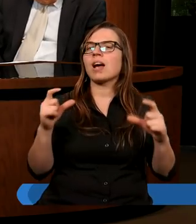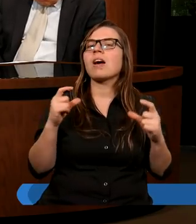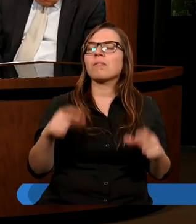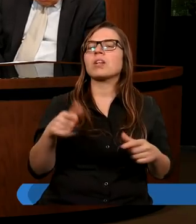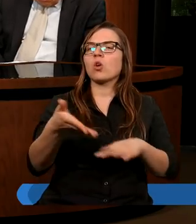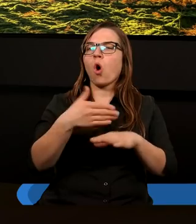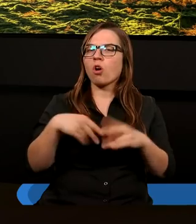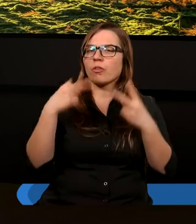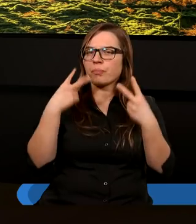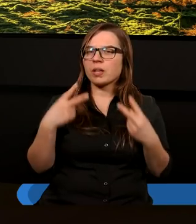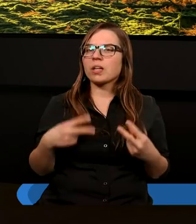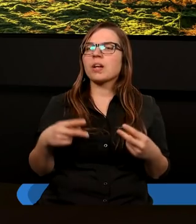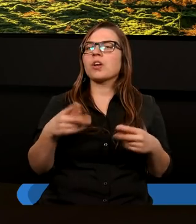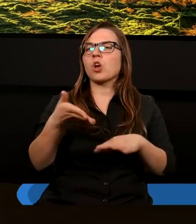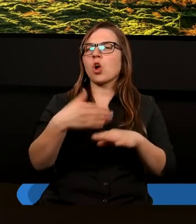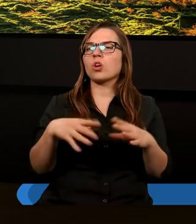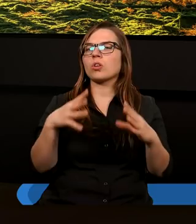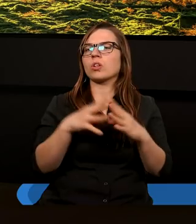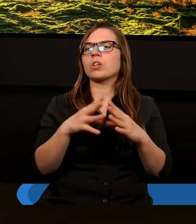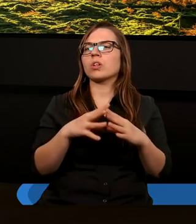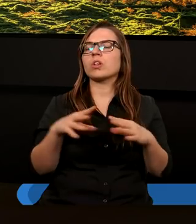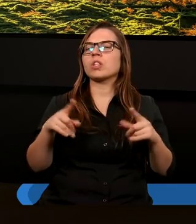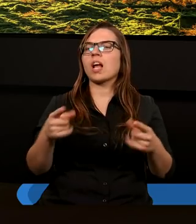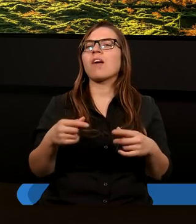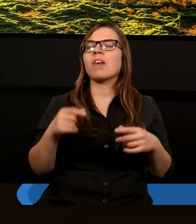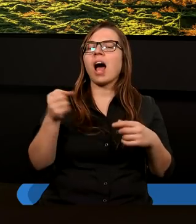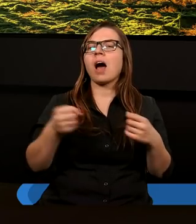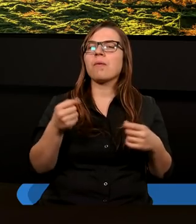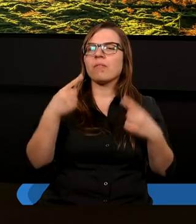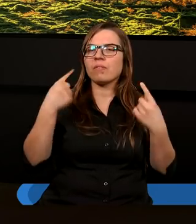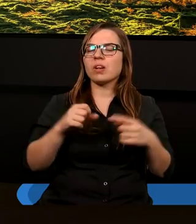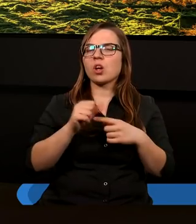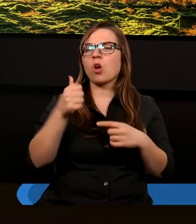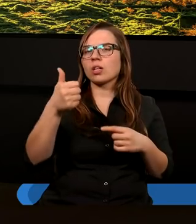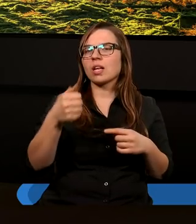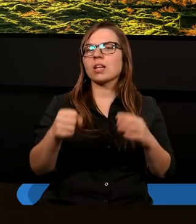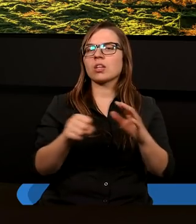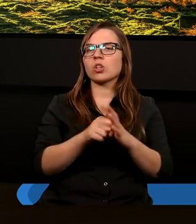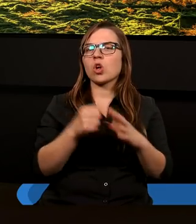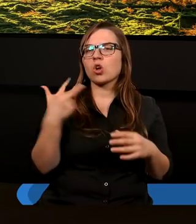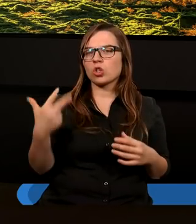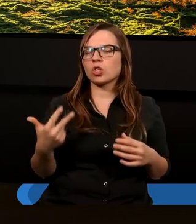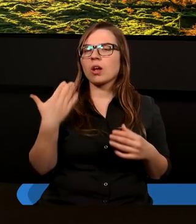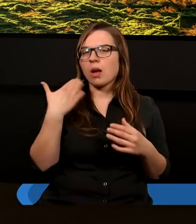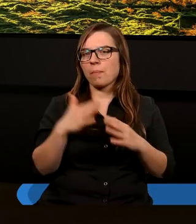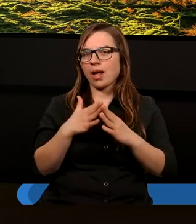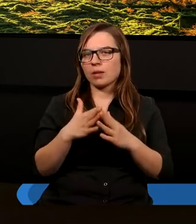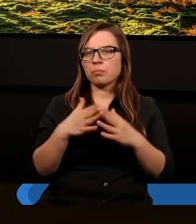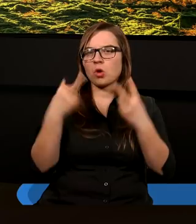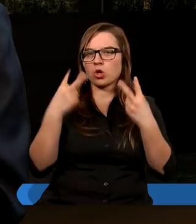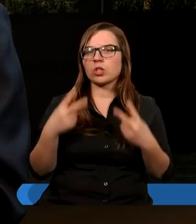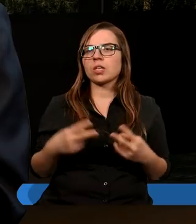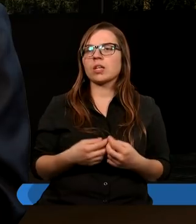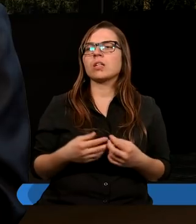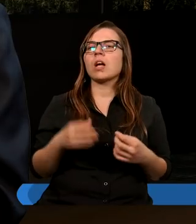tego rozdziału. Rozdział dziesiąty, Dzieje Apostolskie, wiersz od jeden do trzy. Bardzo proszę o odczytanie.